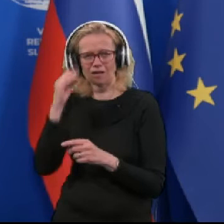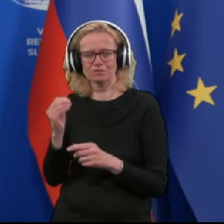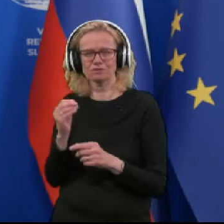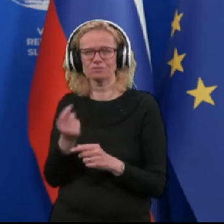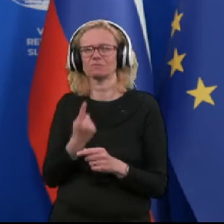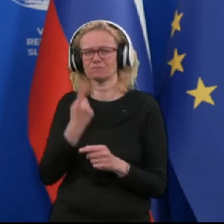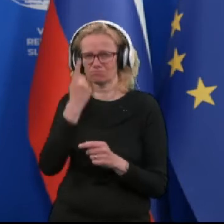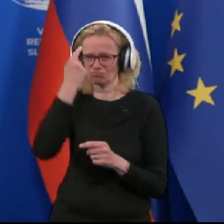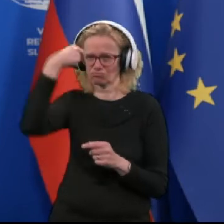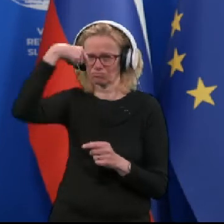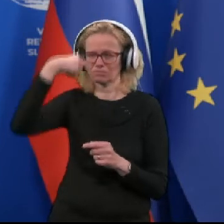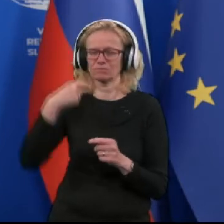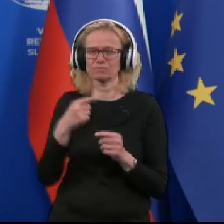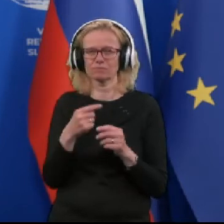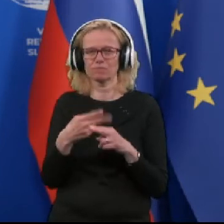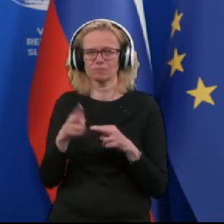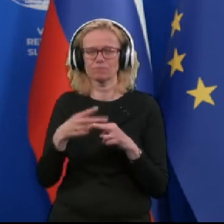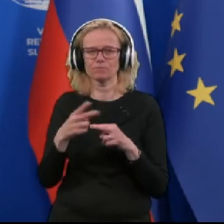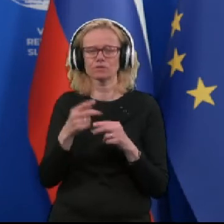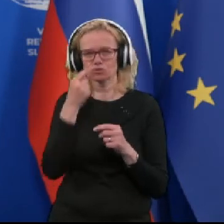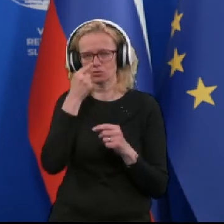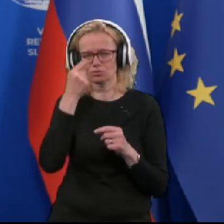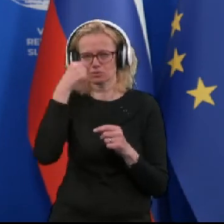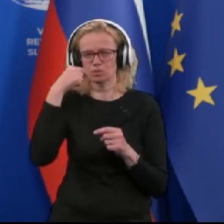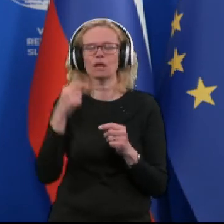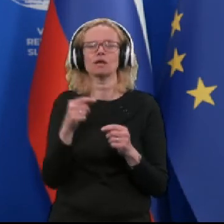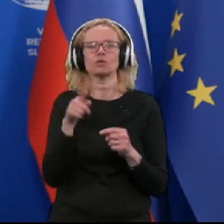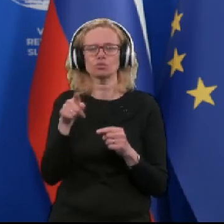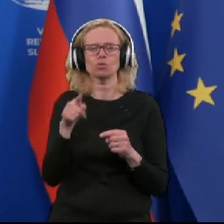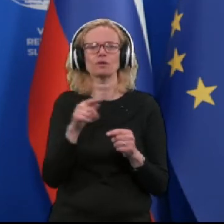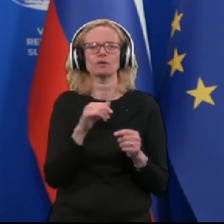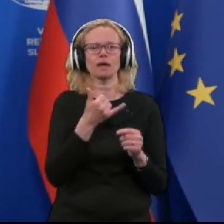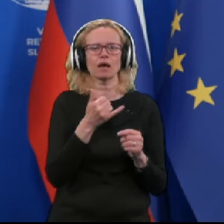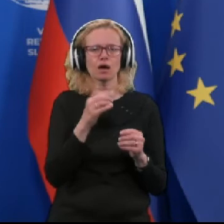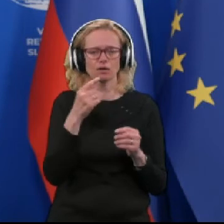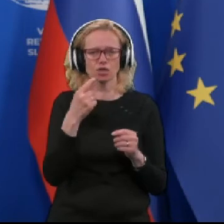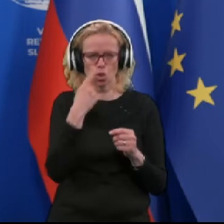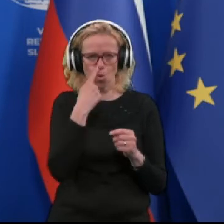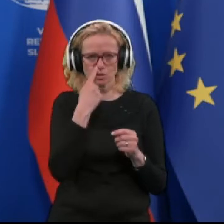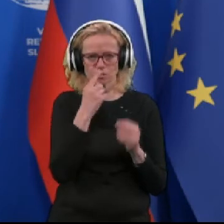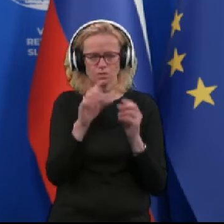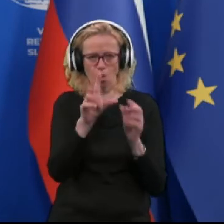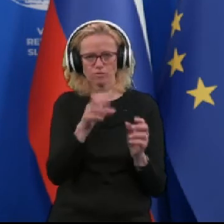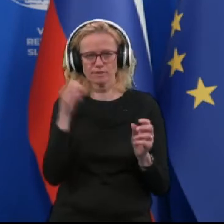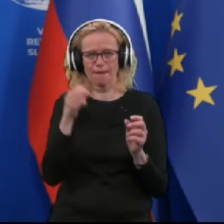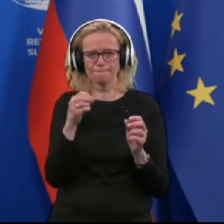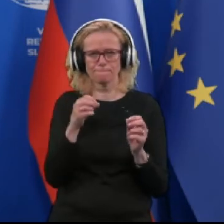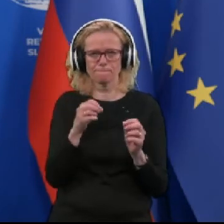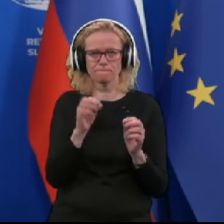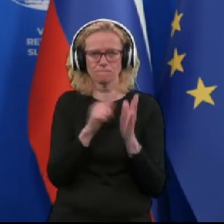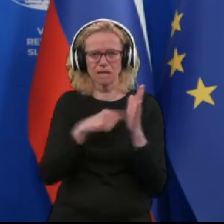na žrelni prostor. Tu gre za oduzem iz nosu in dejansko,